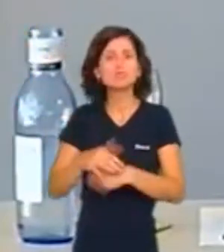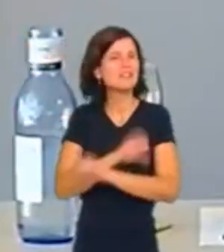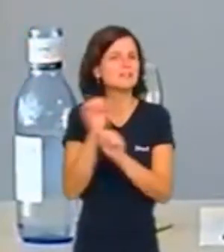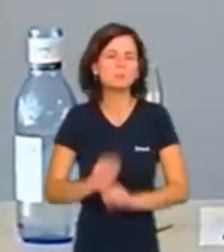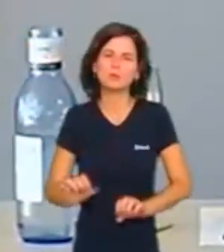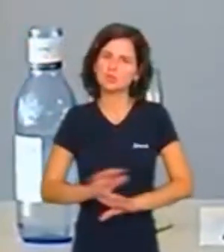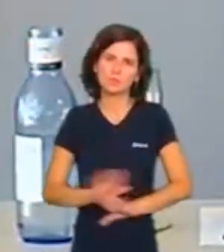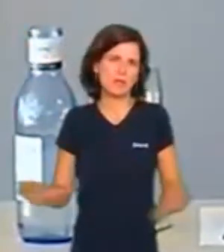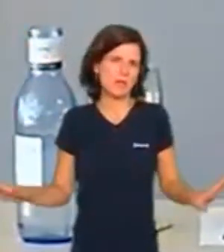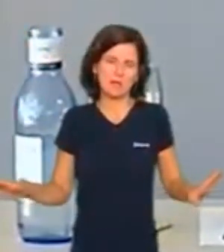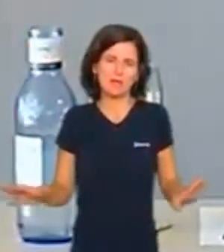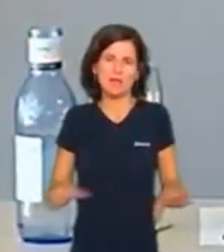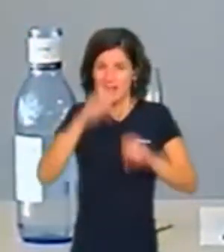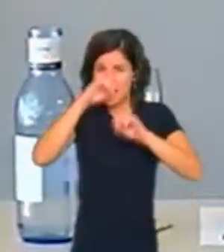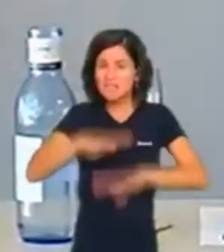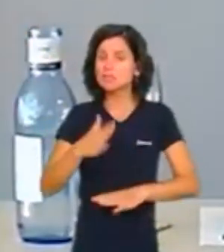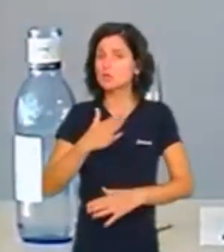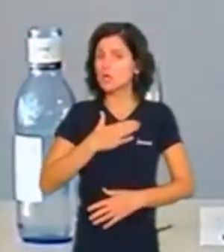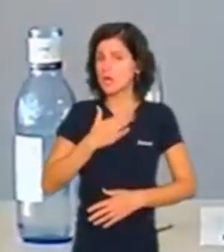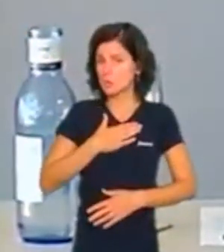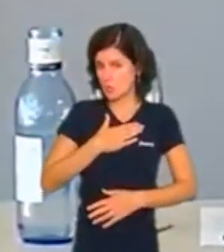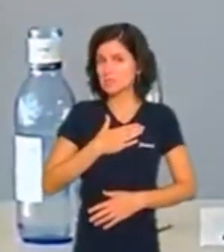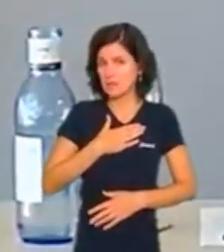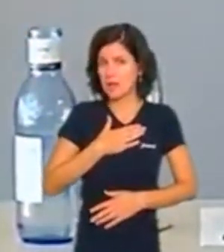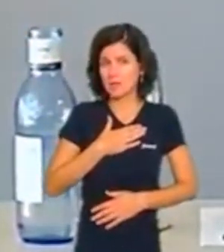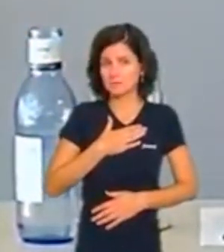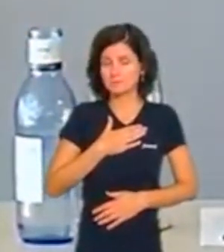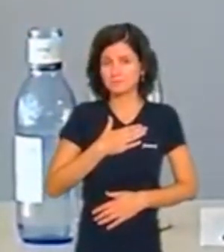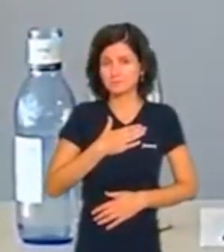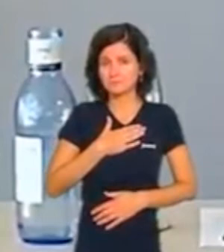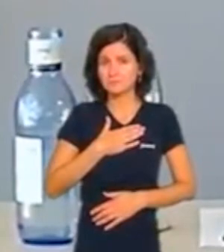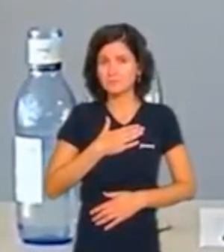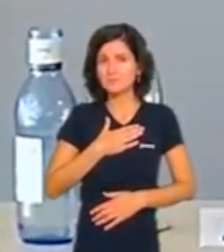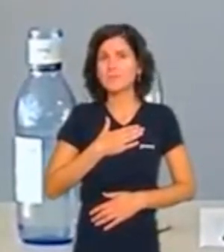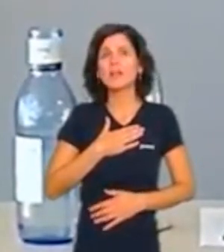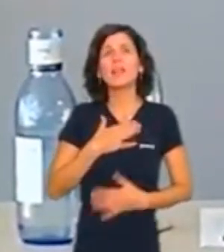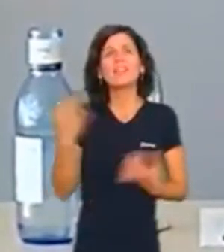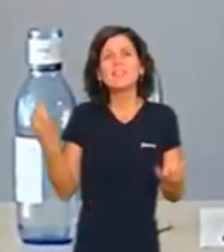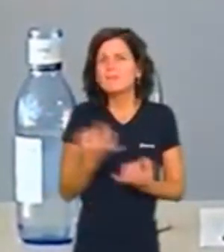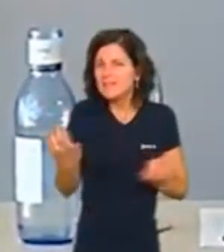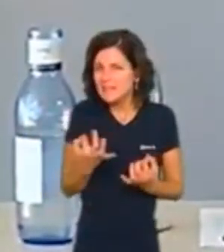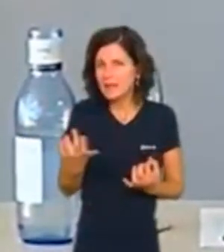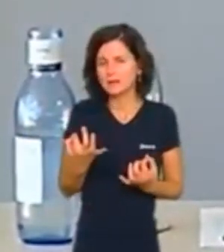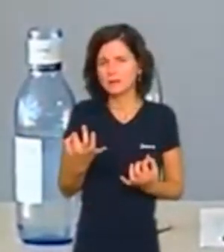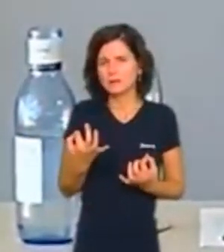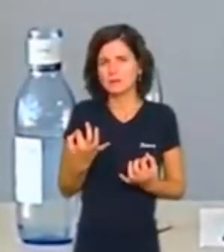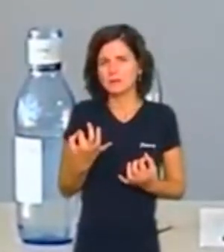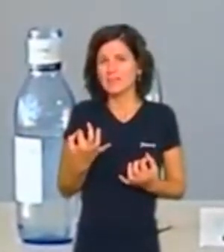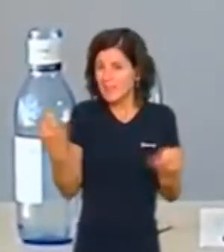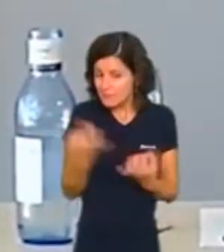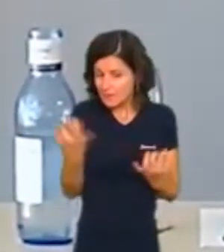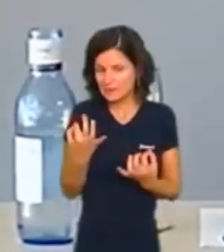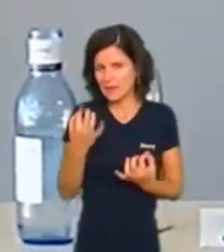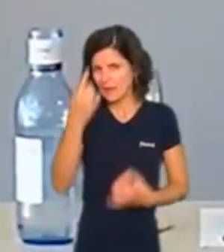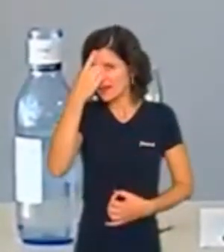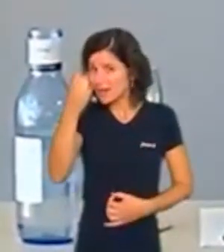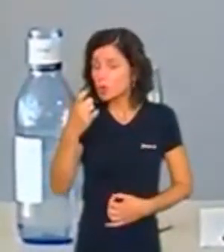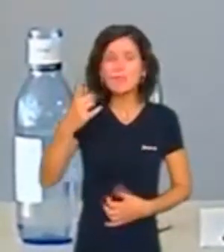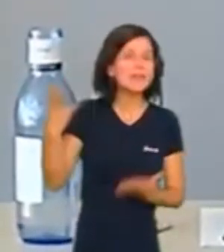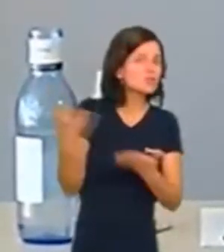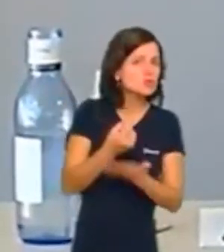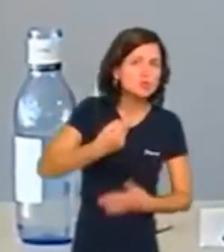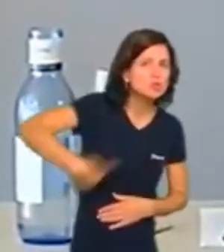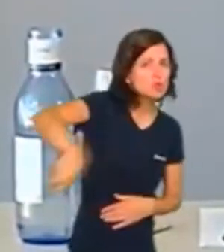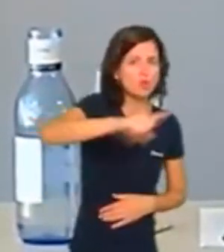la història nostra, malauradament molt recent, deuria de ser una lliçó de l'amenaça que